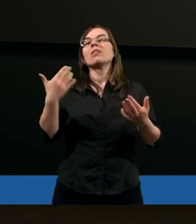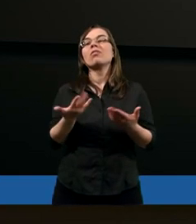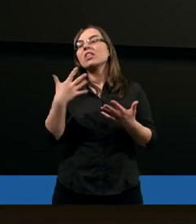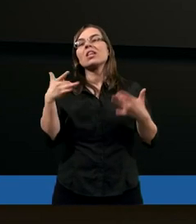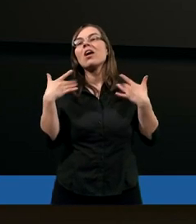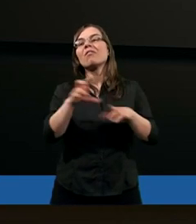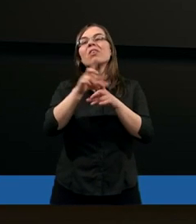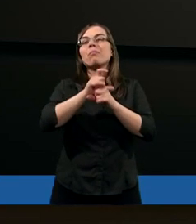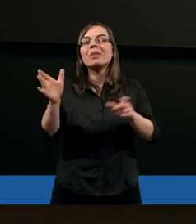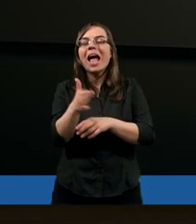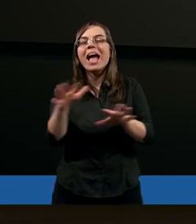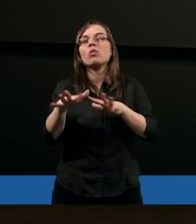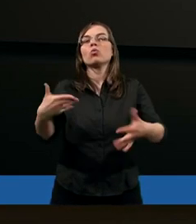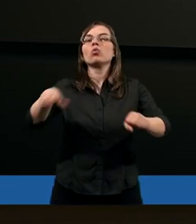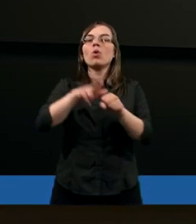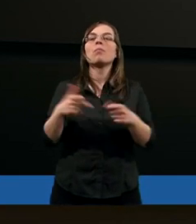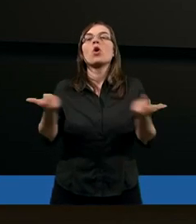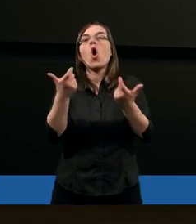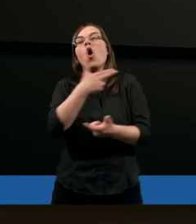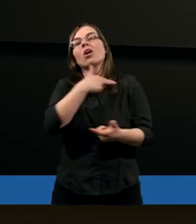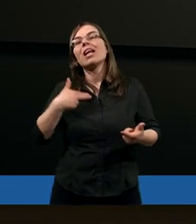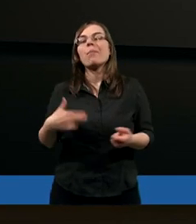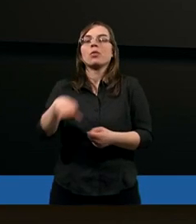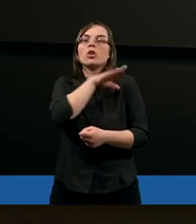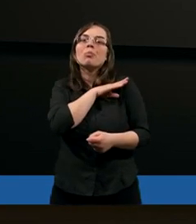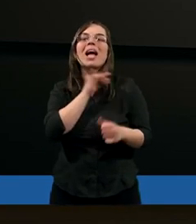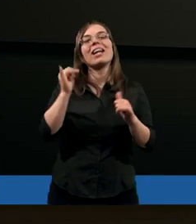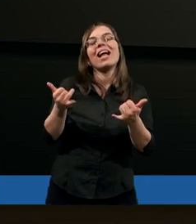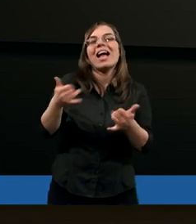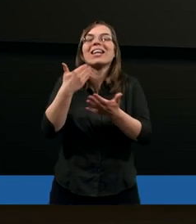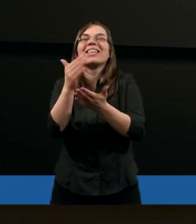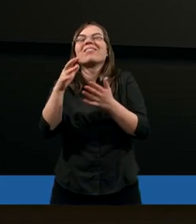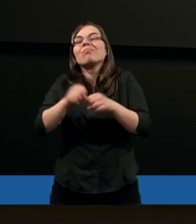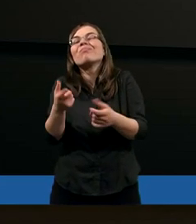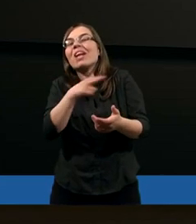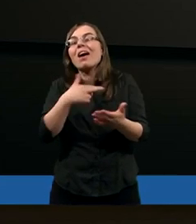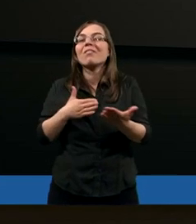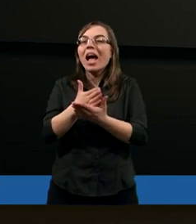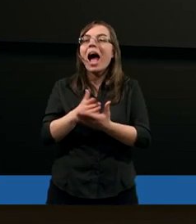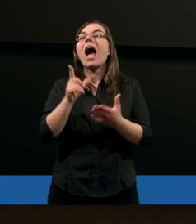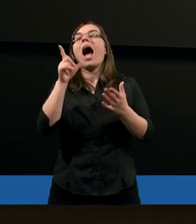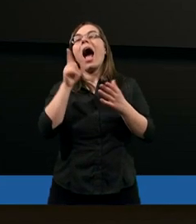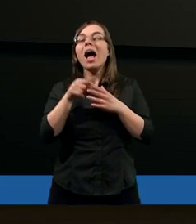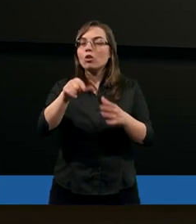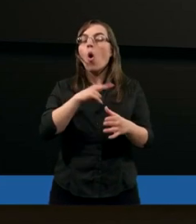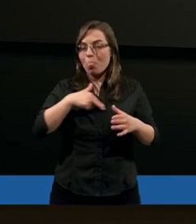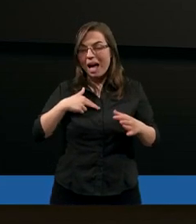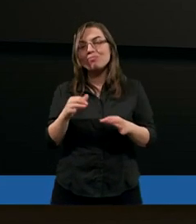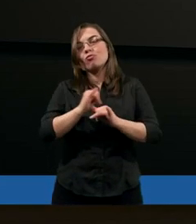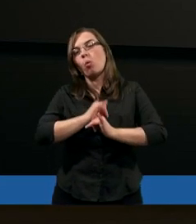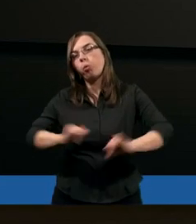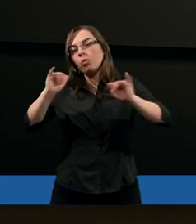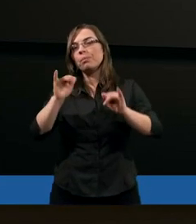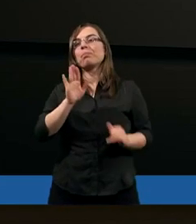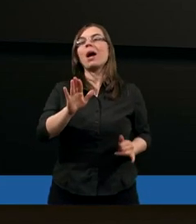żyjemy w miejscu, w którym grozi nam śmierć za wyznawanie naszej wiary. To jest nam oszczędzone, ale